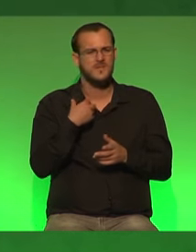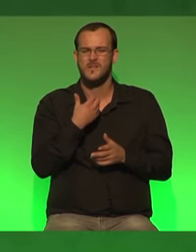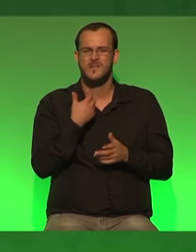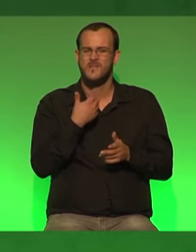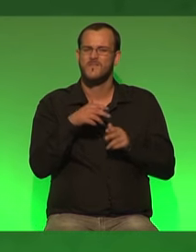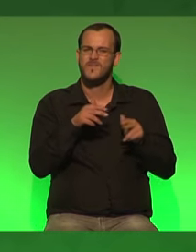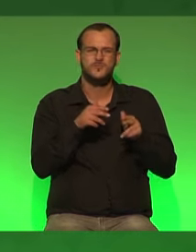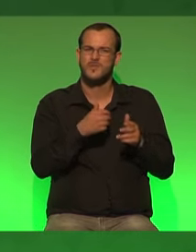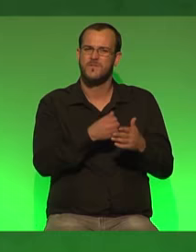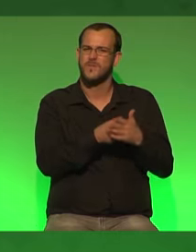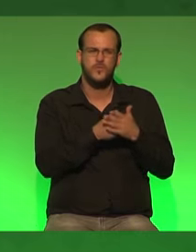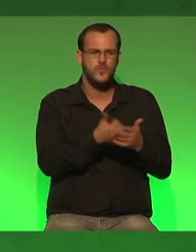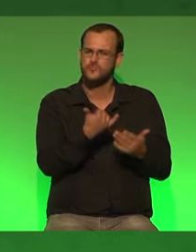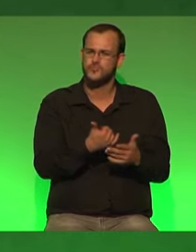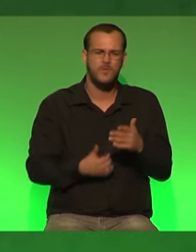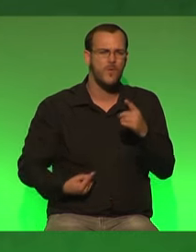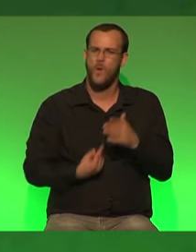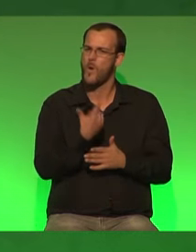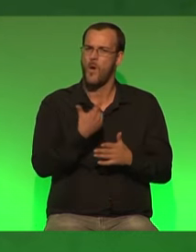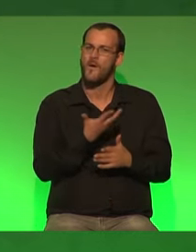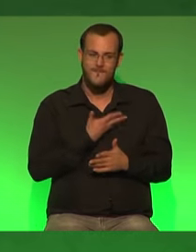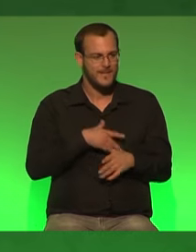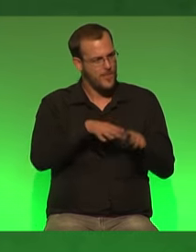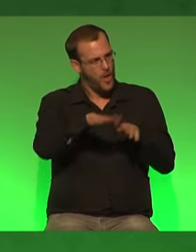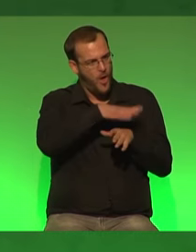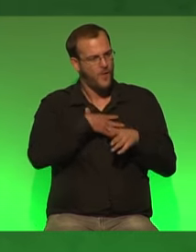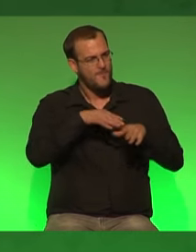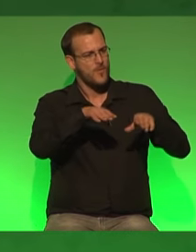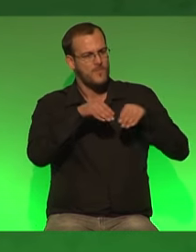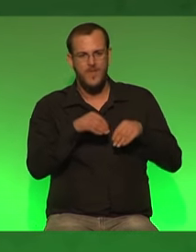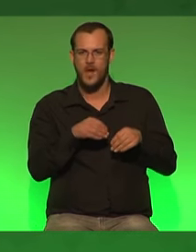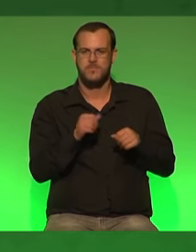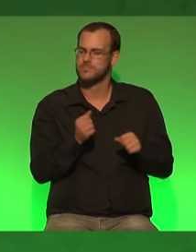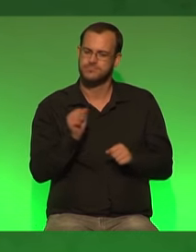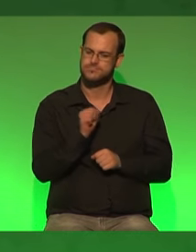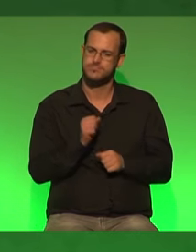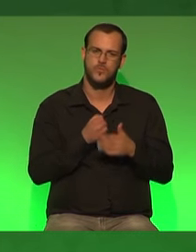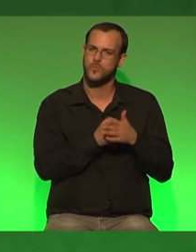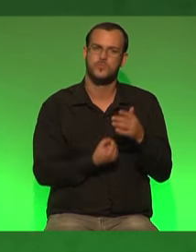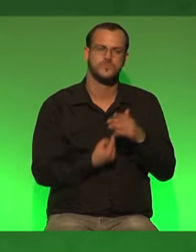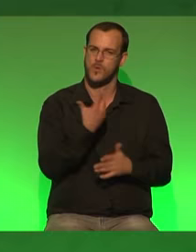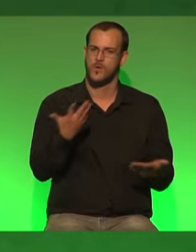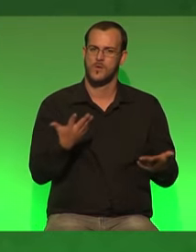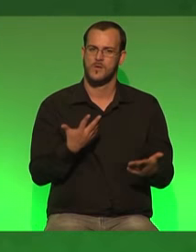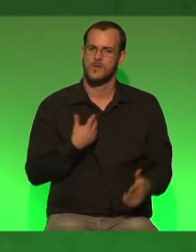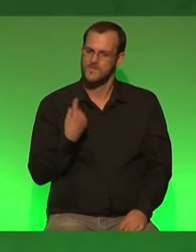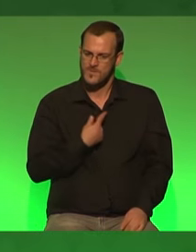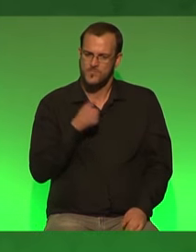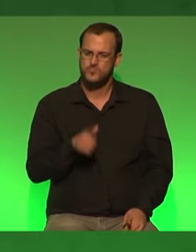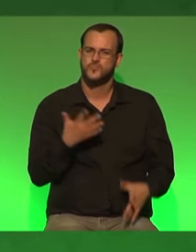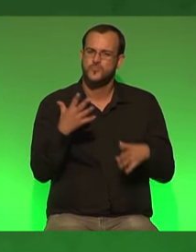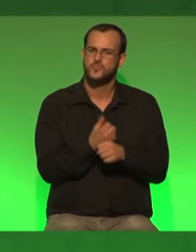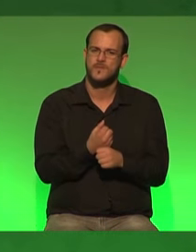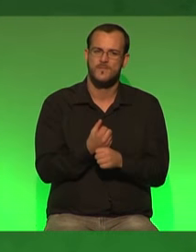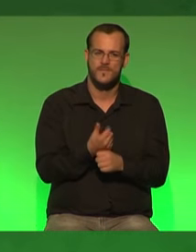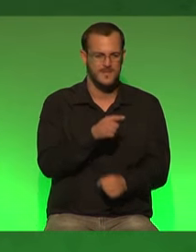druck erzählen der auf den höfen liegt die sie so gerne übernehmen würden dann liebe freundinnen und freunde dann muss es uns gelingen dass